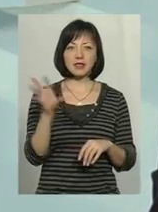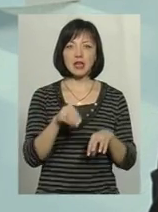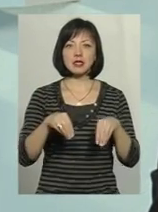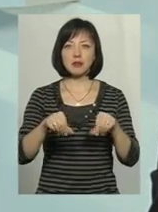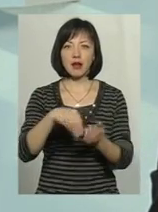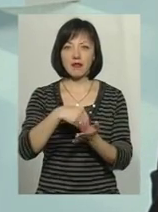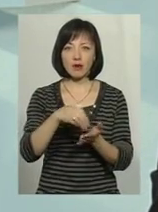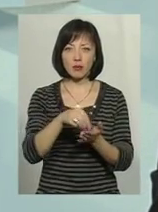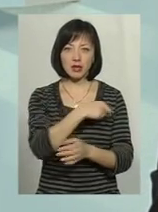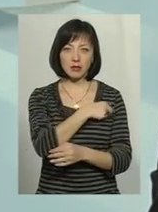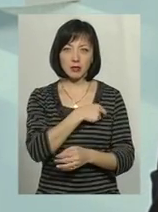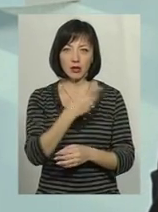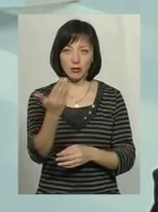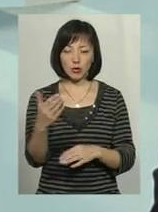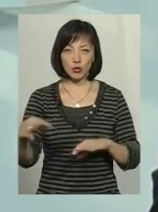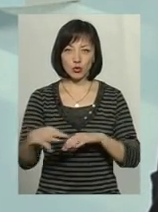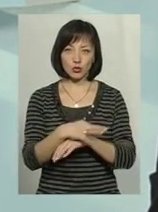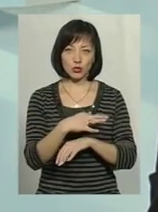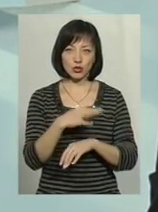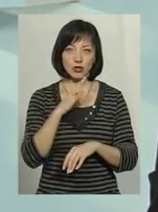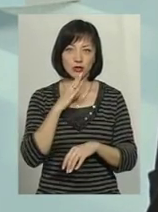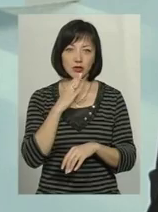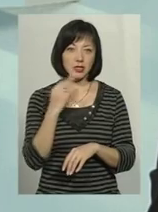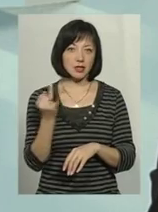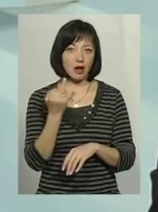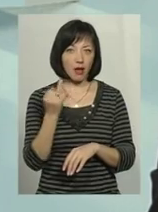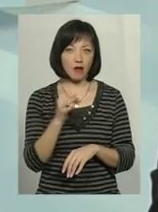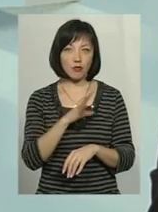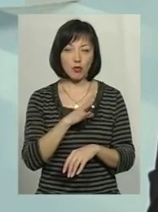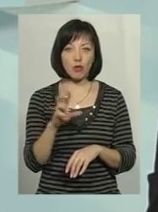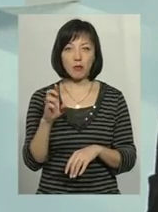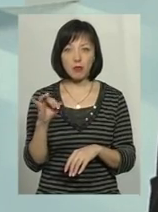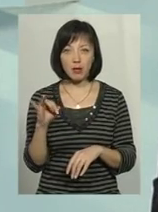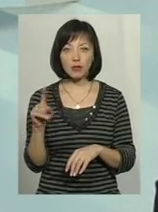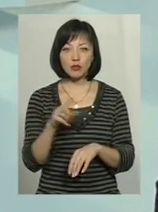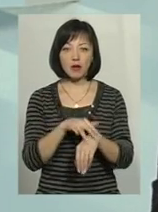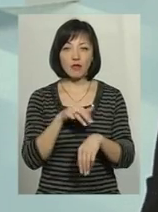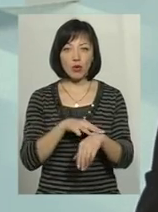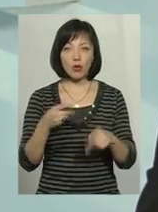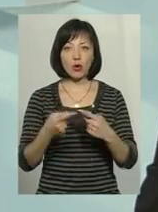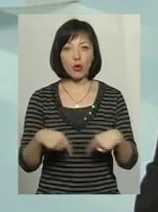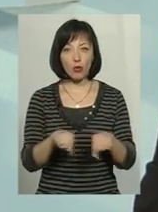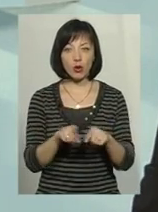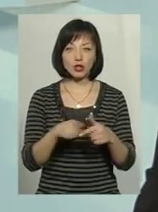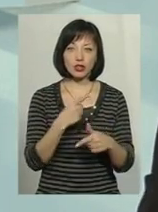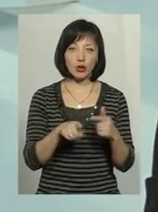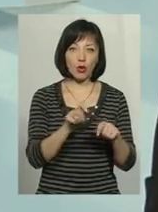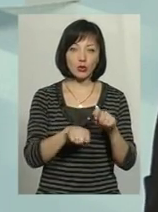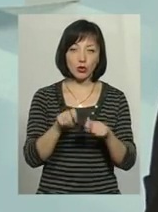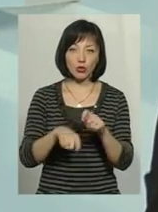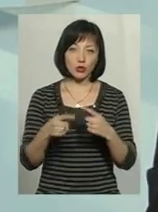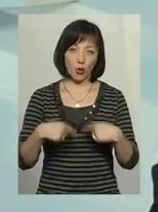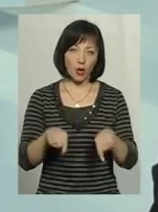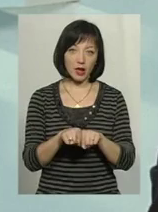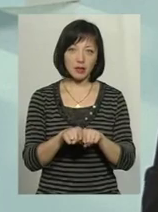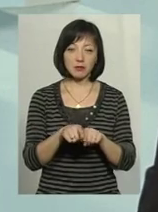викуплена депутатом і його дружиною. Так само, цікаво було б, щоб правоохоронні органи чи контролюючі органи